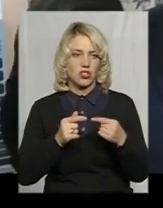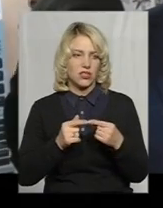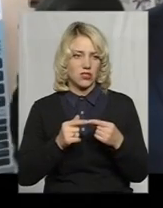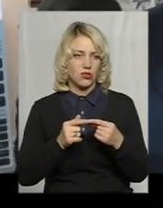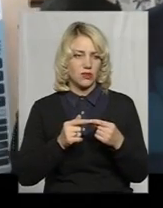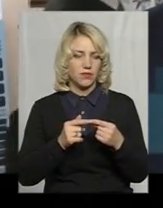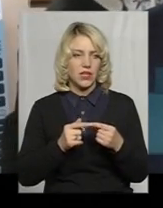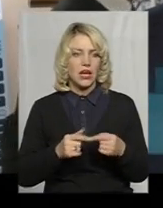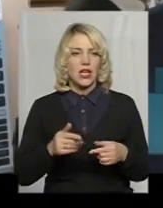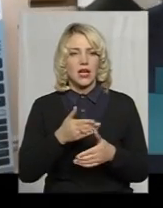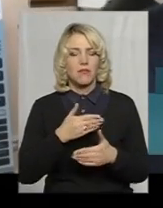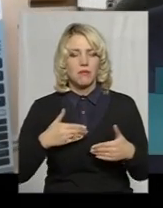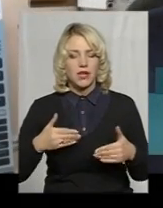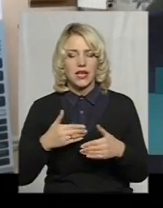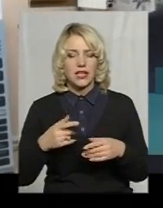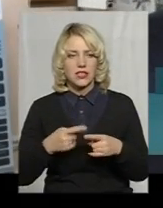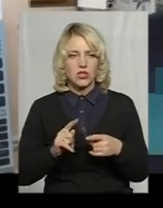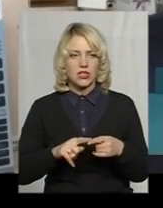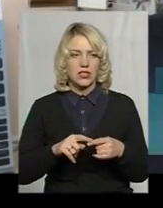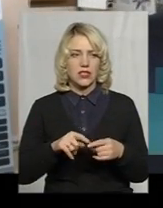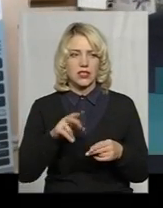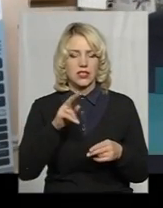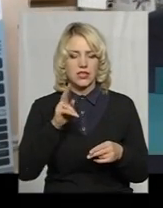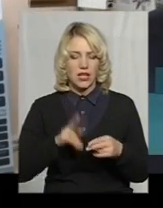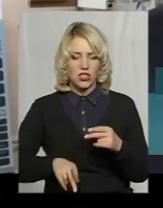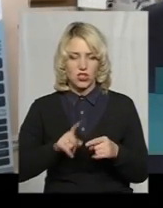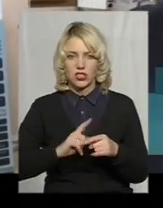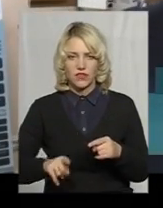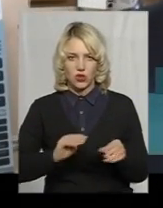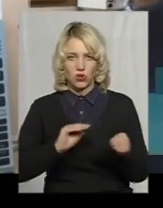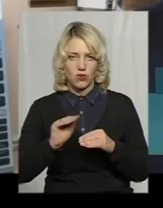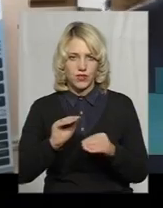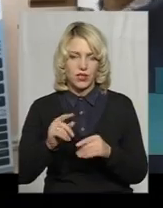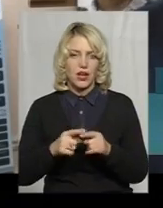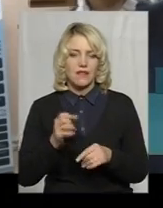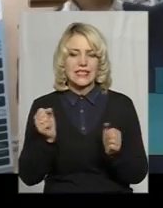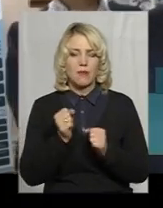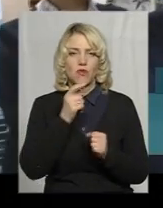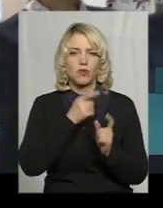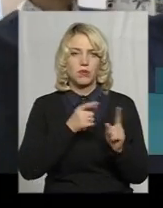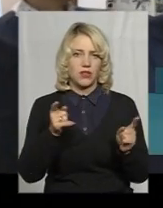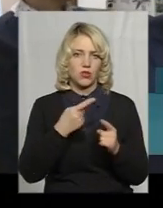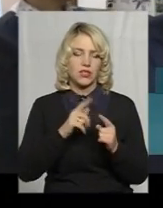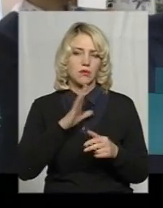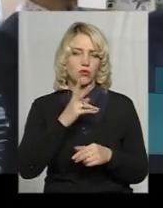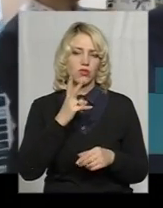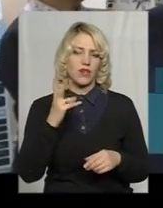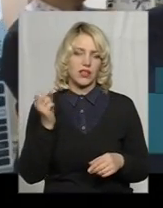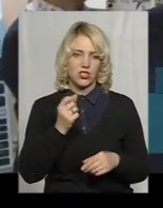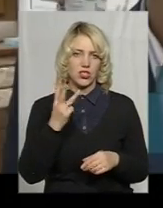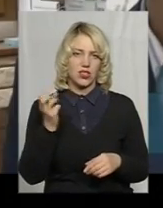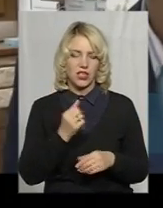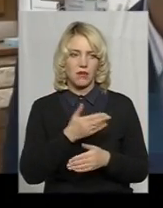фактично станцію закінчили дуже бистро, в зимовий період, це десь було приблизно 2-3 неділі, ми